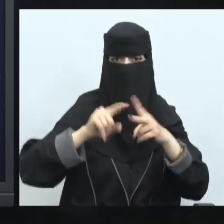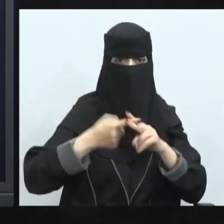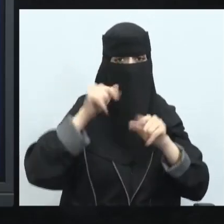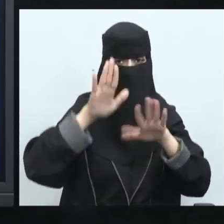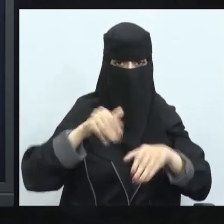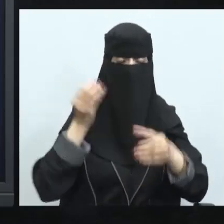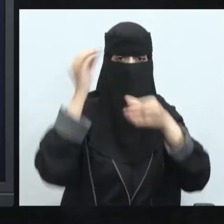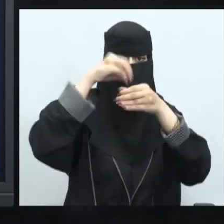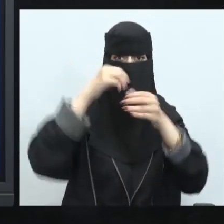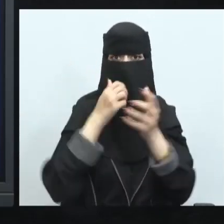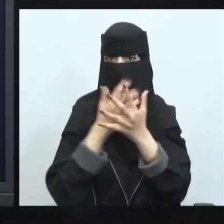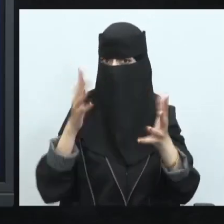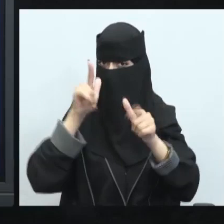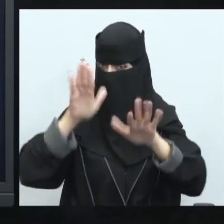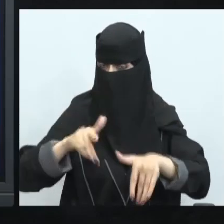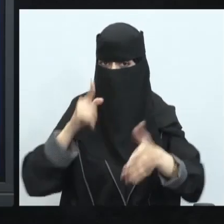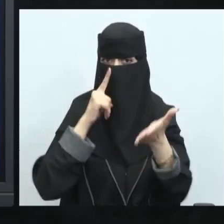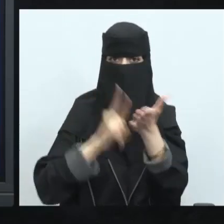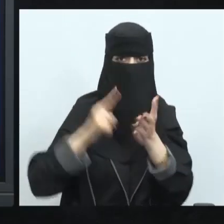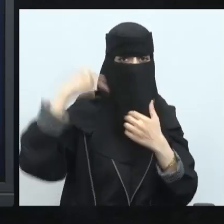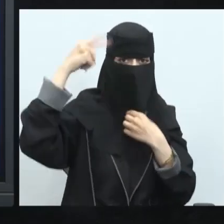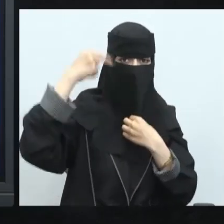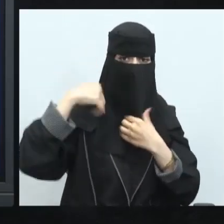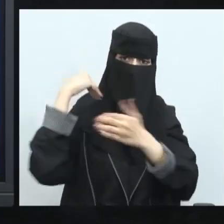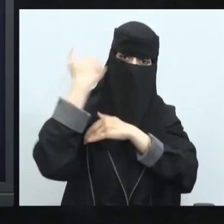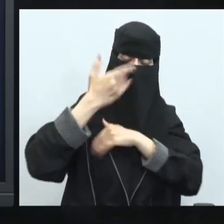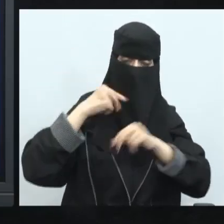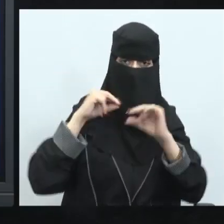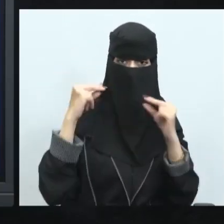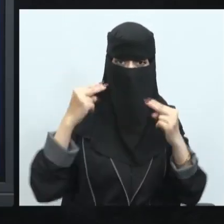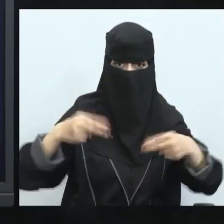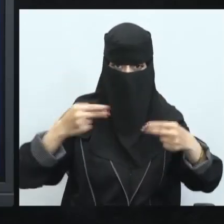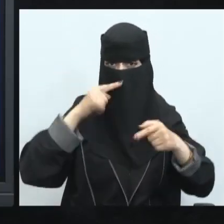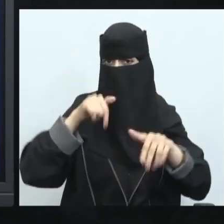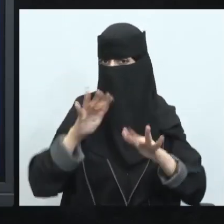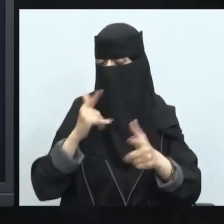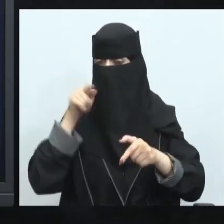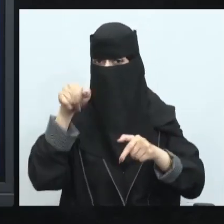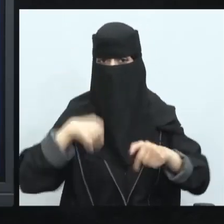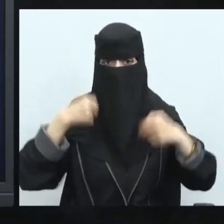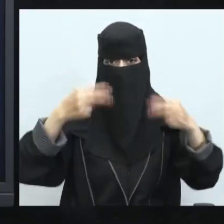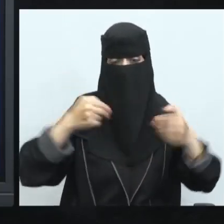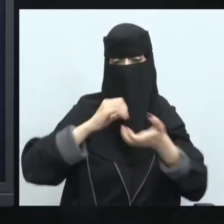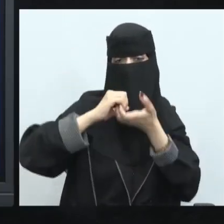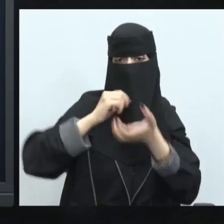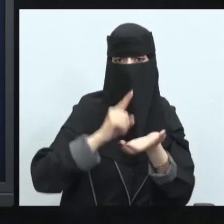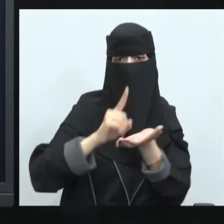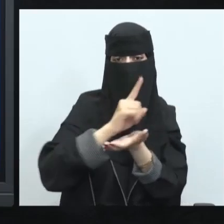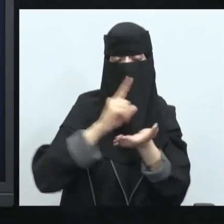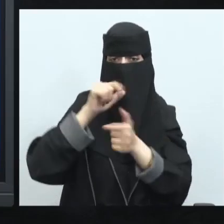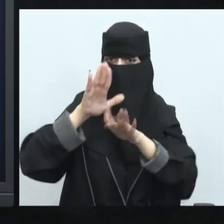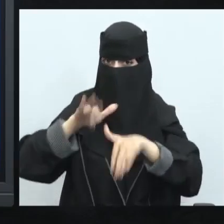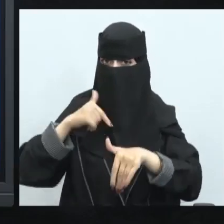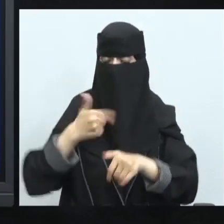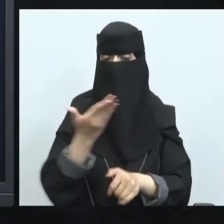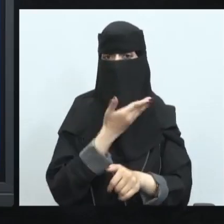مخلفات كثيرة لذلك لابد أن نفكر في كل فعالية كيف نجعل هذه الفعالية صديقة للبيئة وأيضا يكون